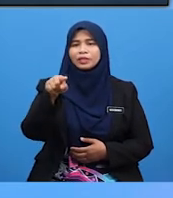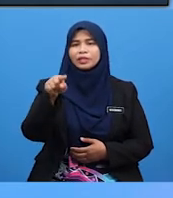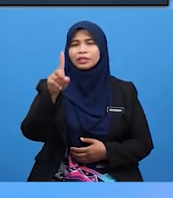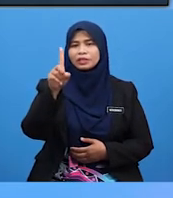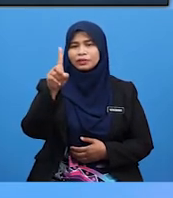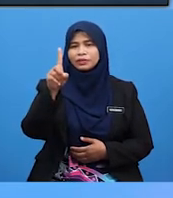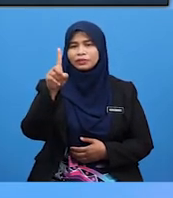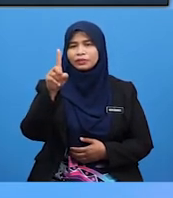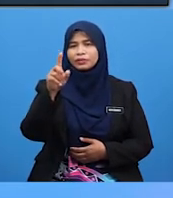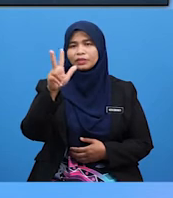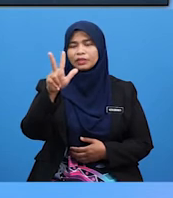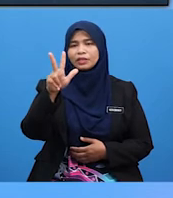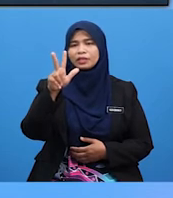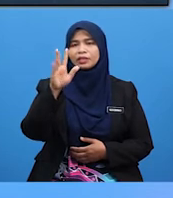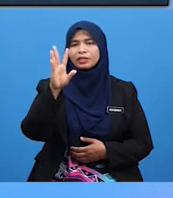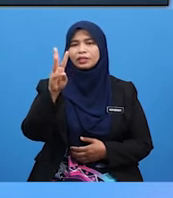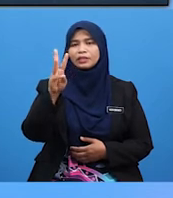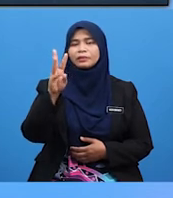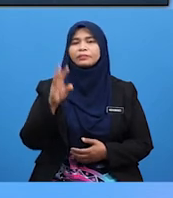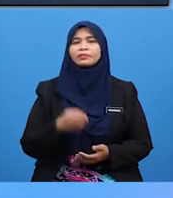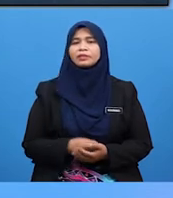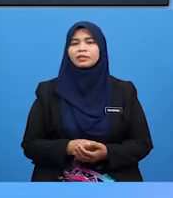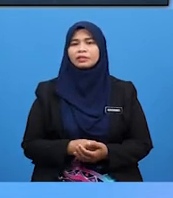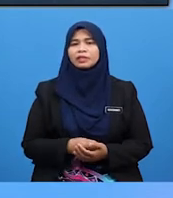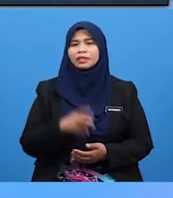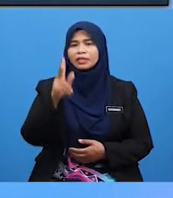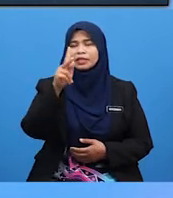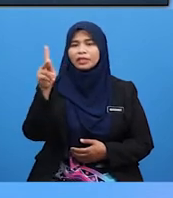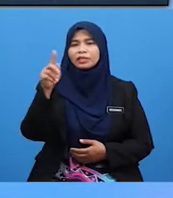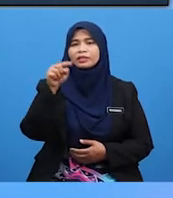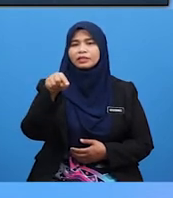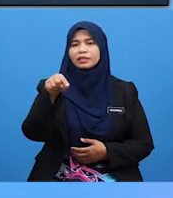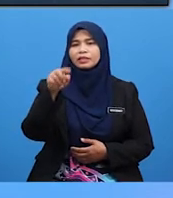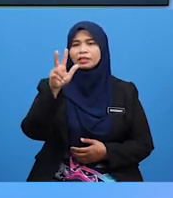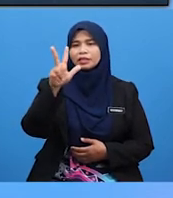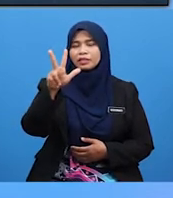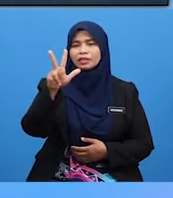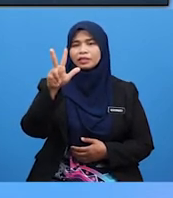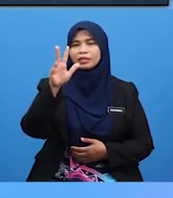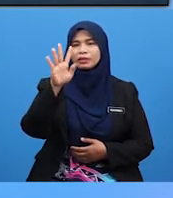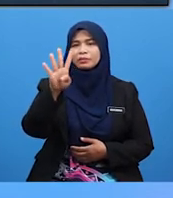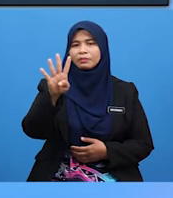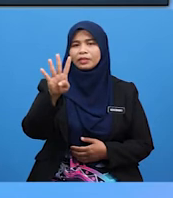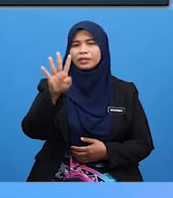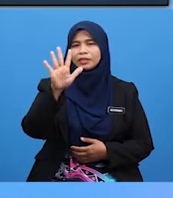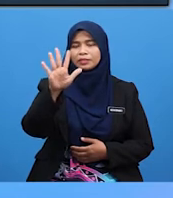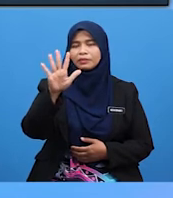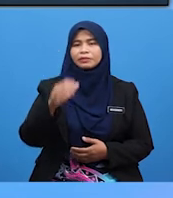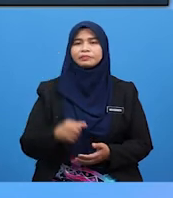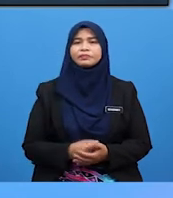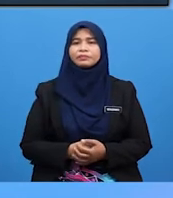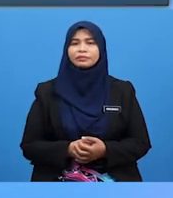U.136 Kan Titik T.2445